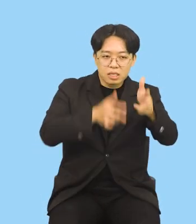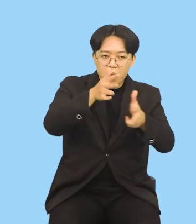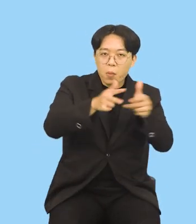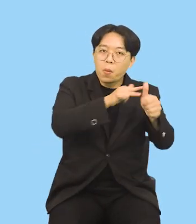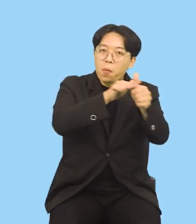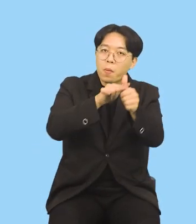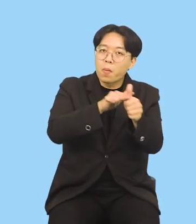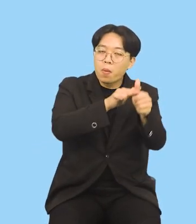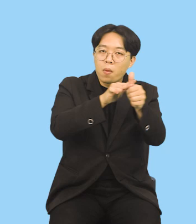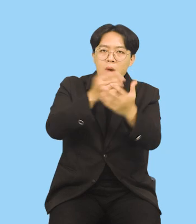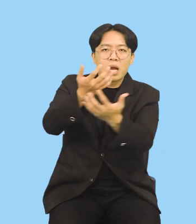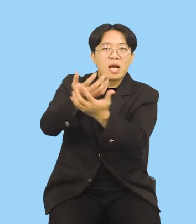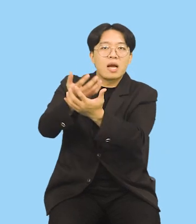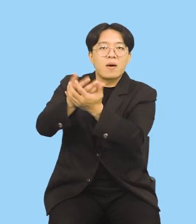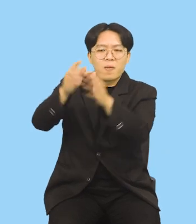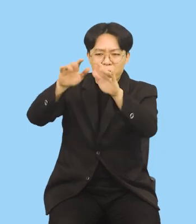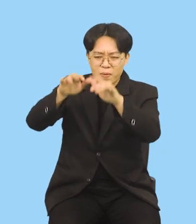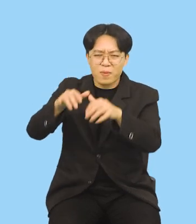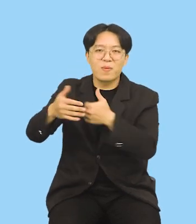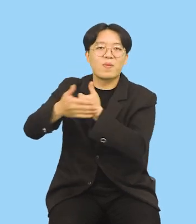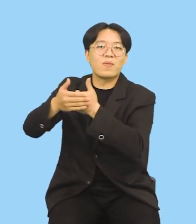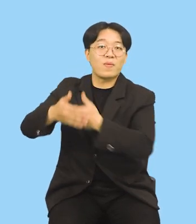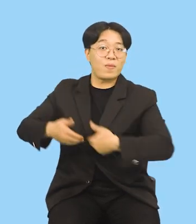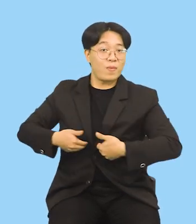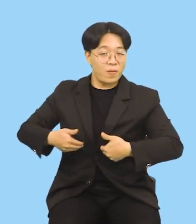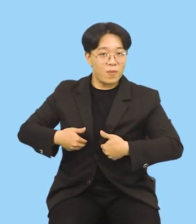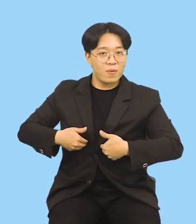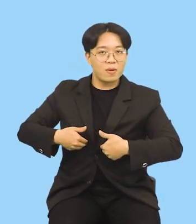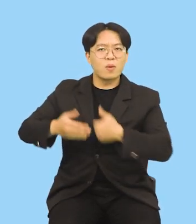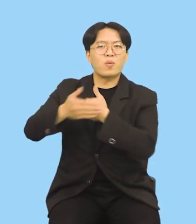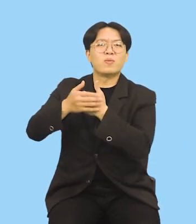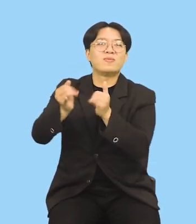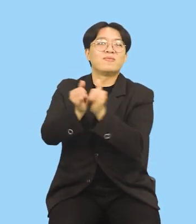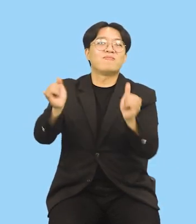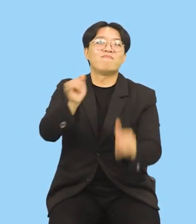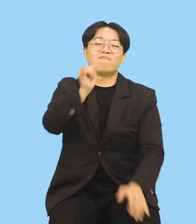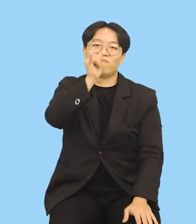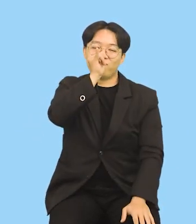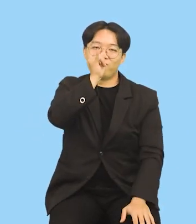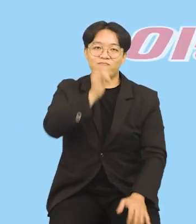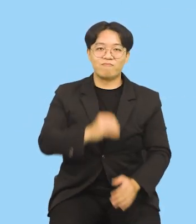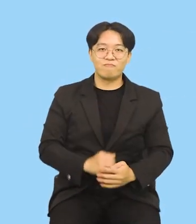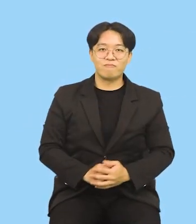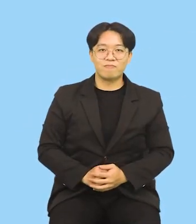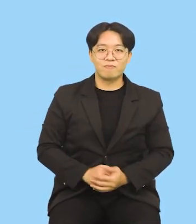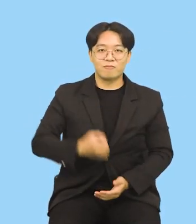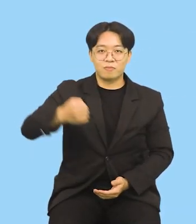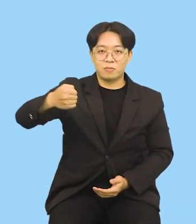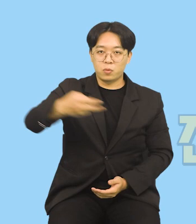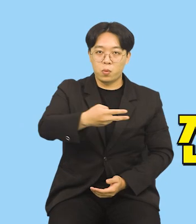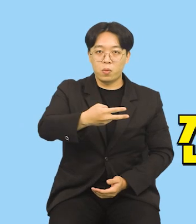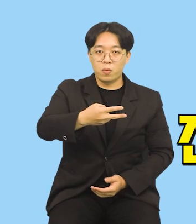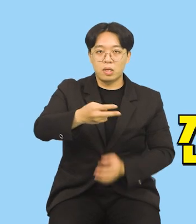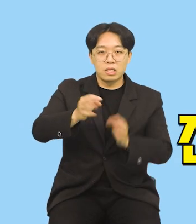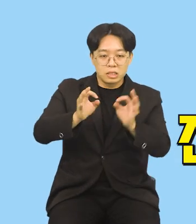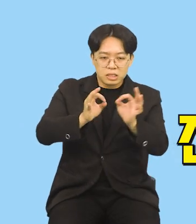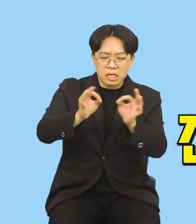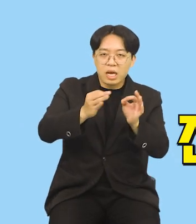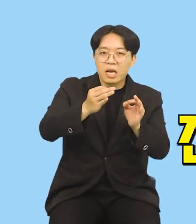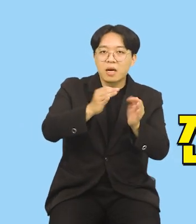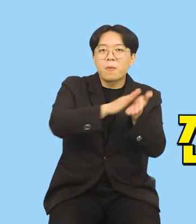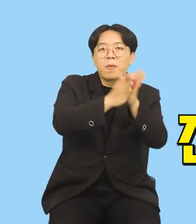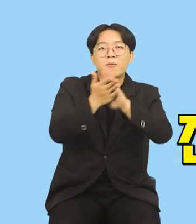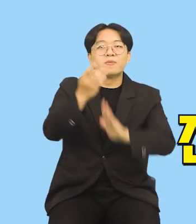각종 지원사업 정보와 신청서류 작성이 필요하시다면 청년인턴과 슈퍼바이저도 이용해주세요. 또 전통시장을